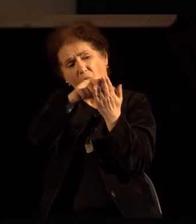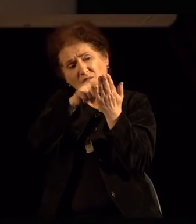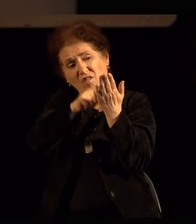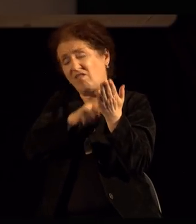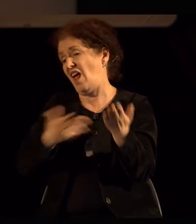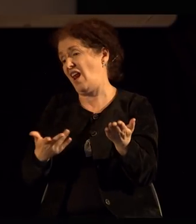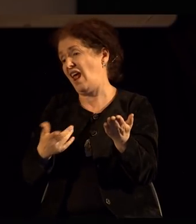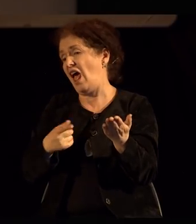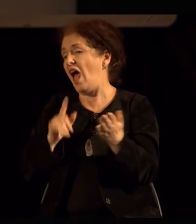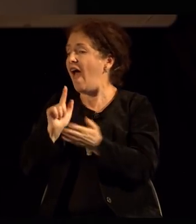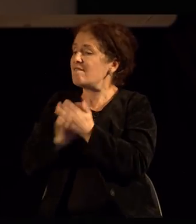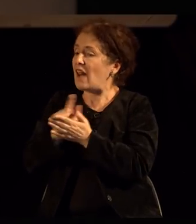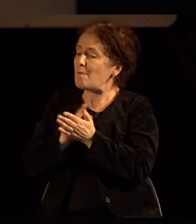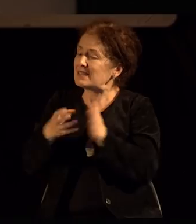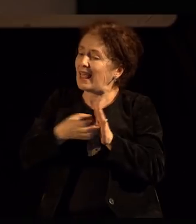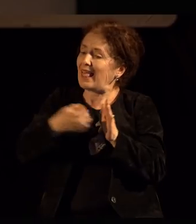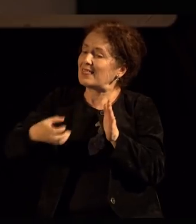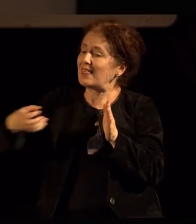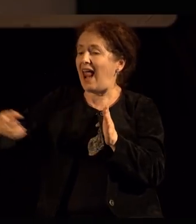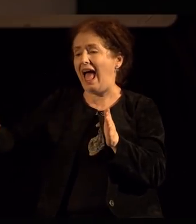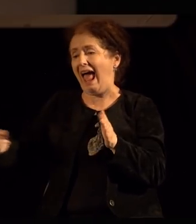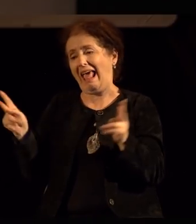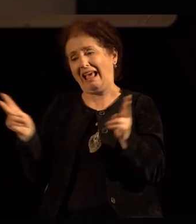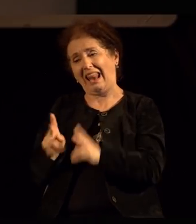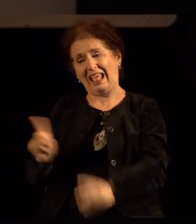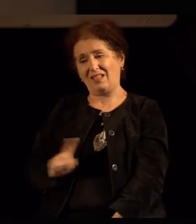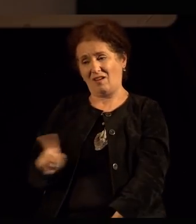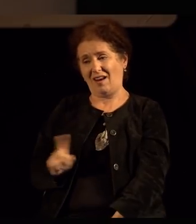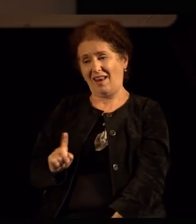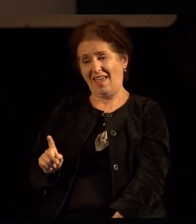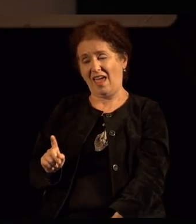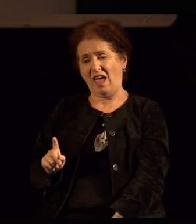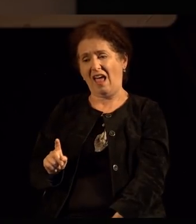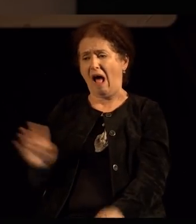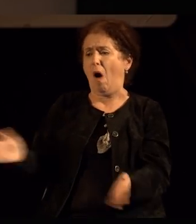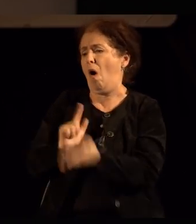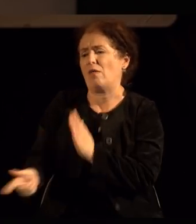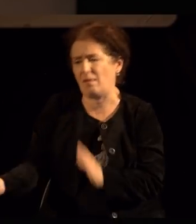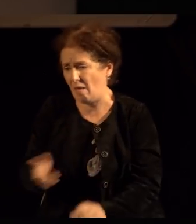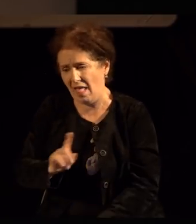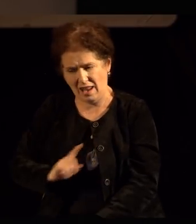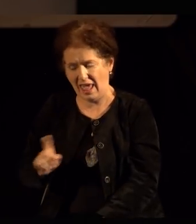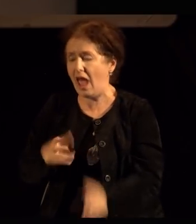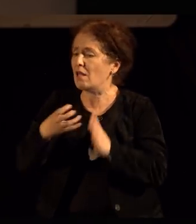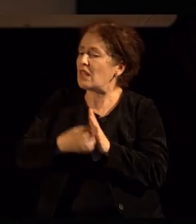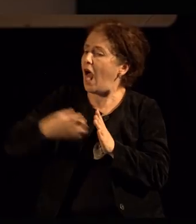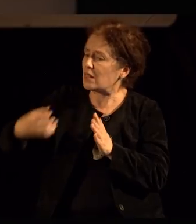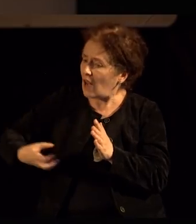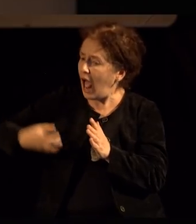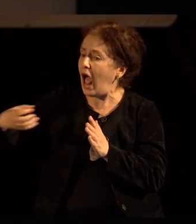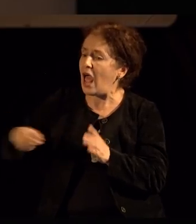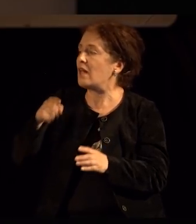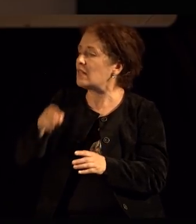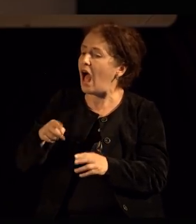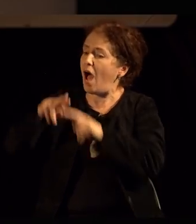релативно временски потрајни, потоа кои што се квалитативни и на нив да им се